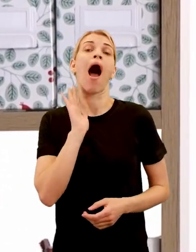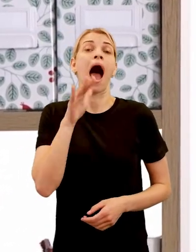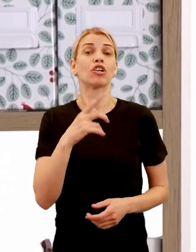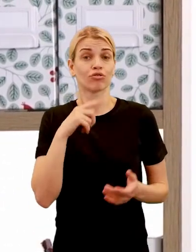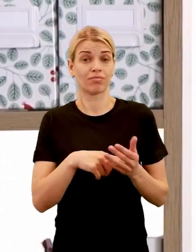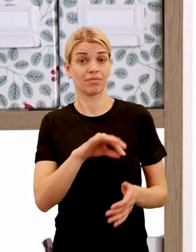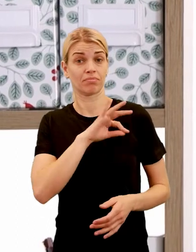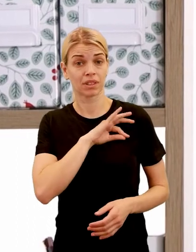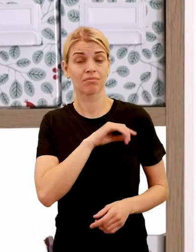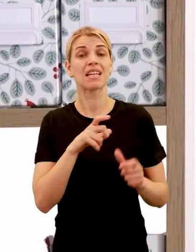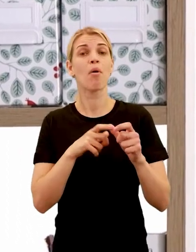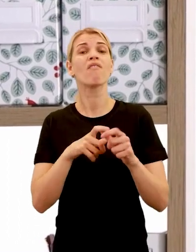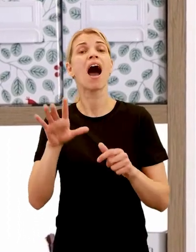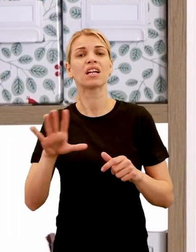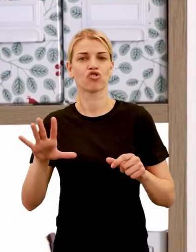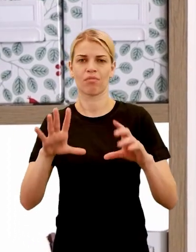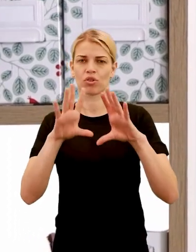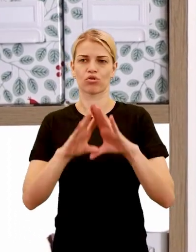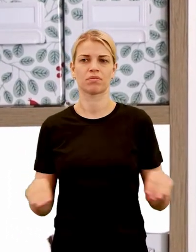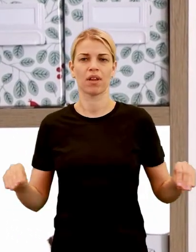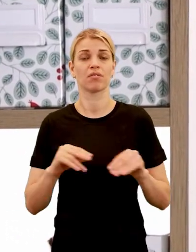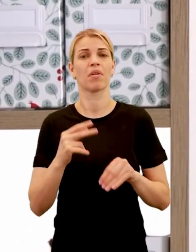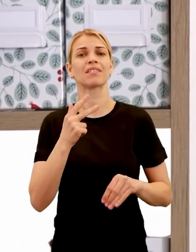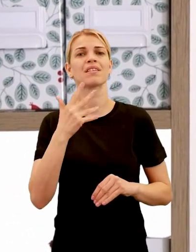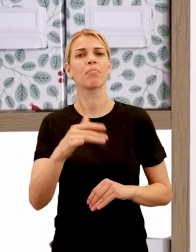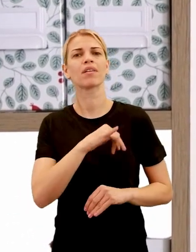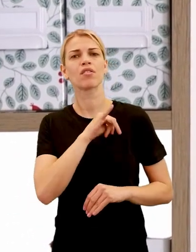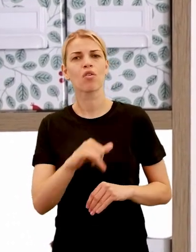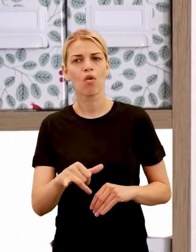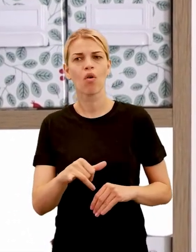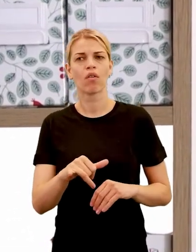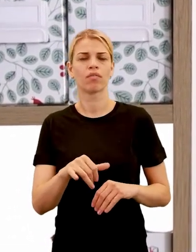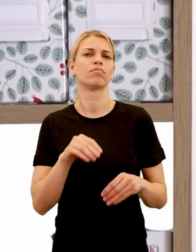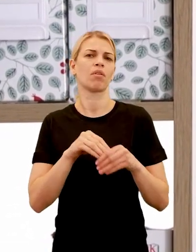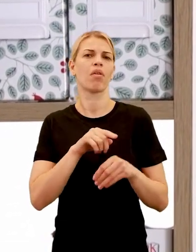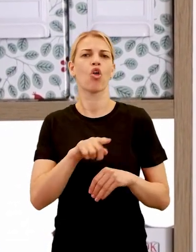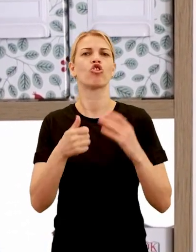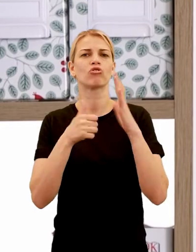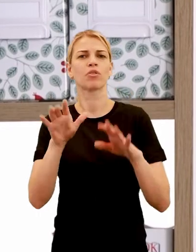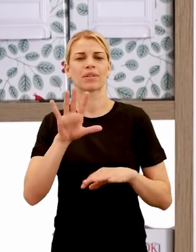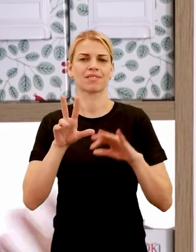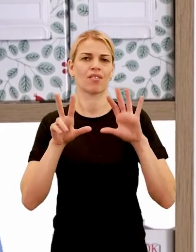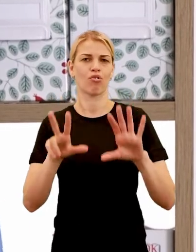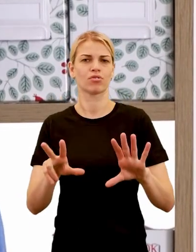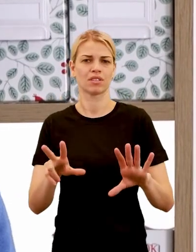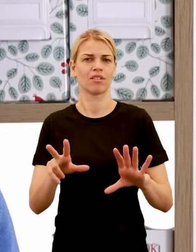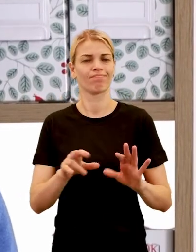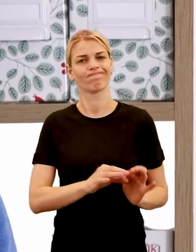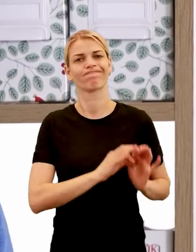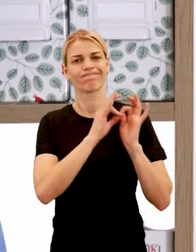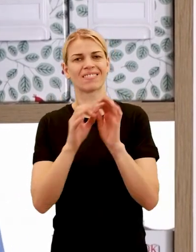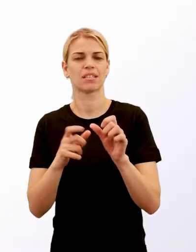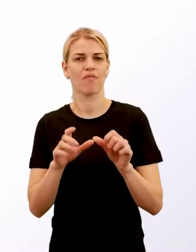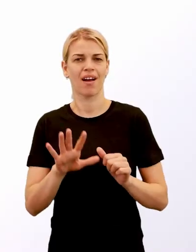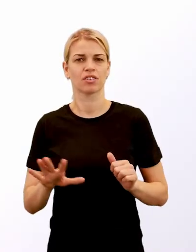táto samová ríša najkonec rozpadla. Čiže 35 rokov trvala až do roku 658. A teraz to môžeme celé